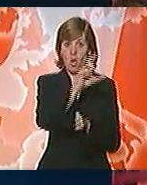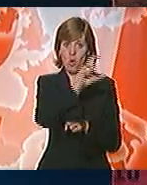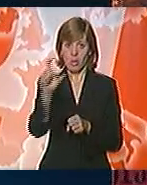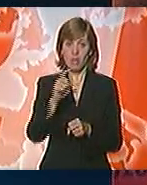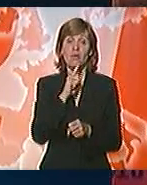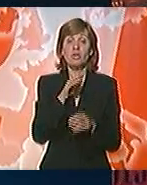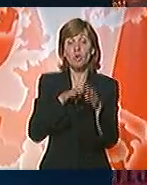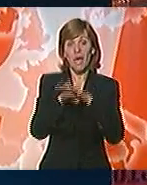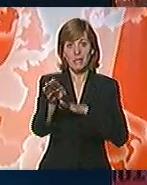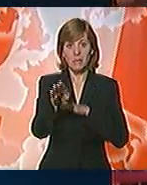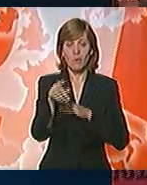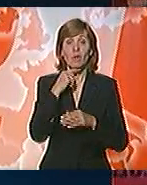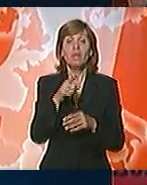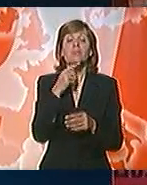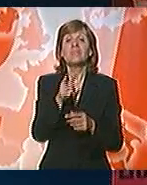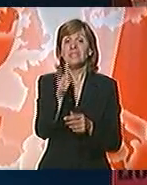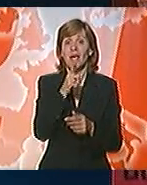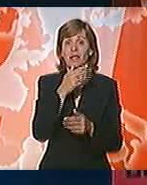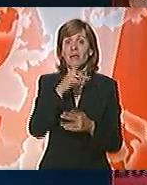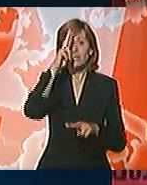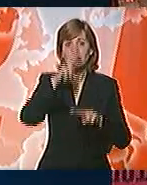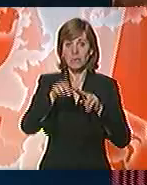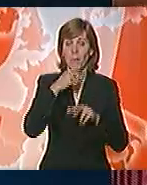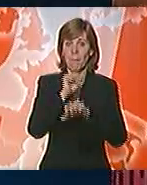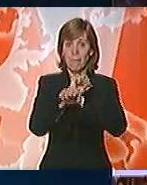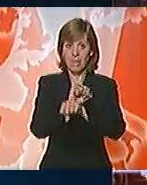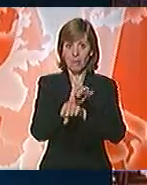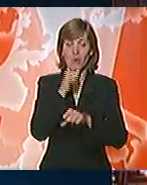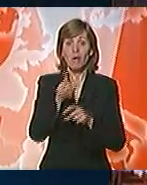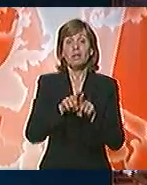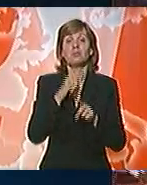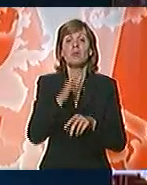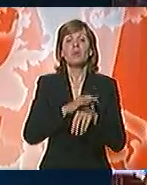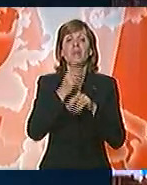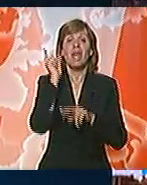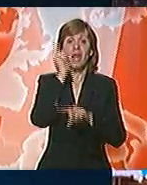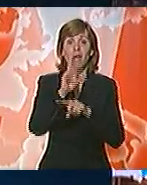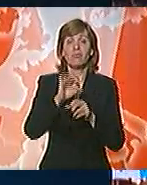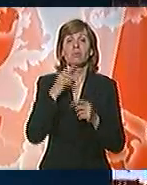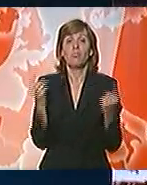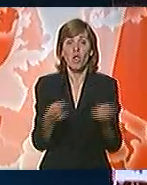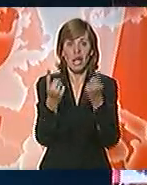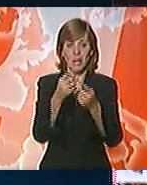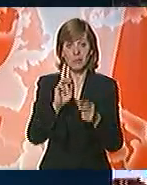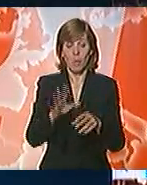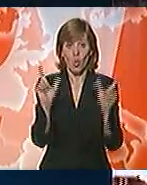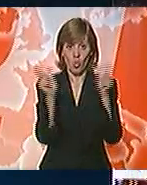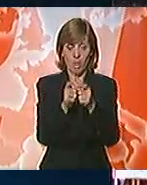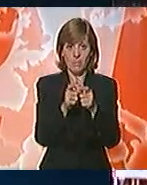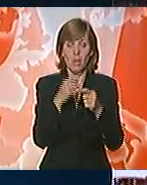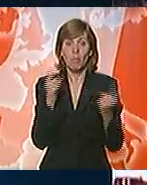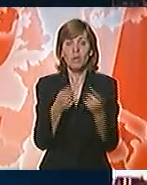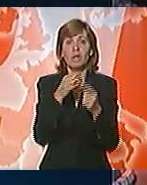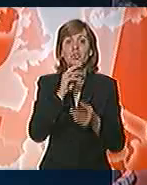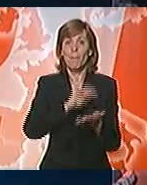koju su u bekstvu i stavlja zahtev za određivanje pritvora, a zatim dolazi naredba o raspisivanju potenice. Potenicu